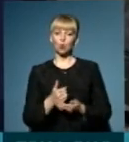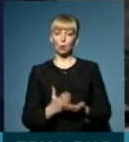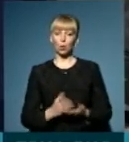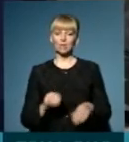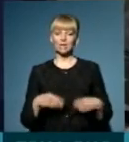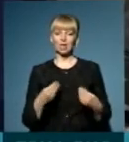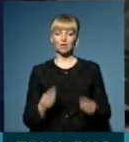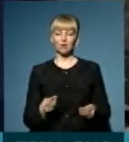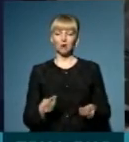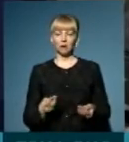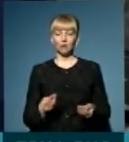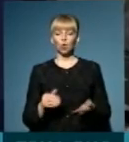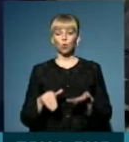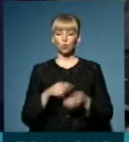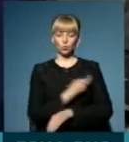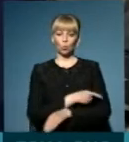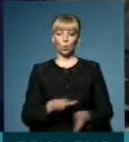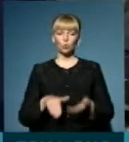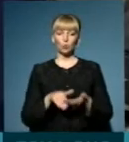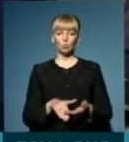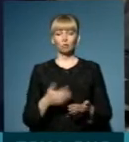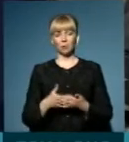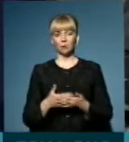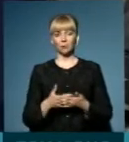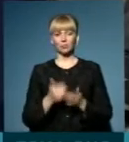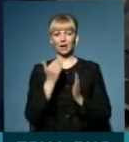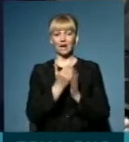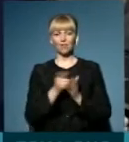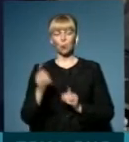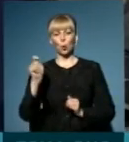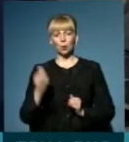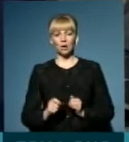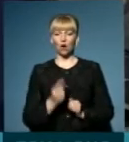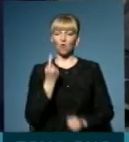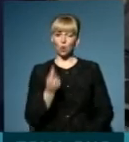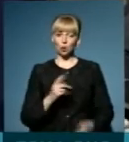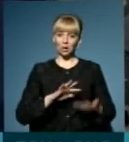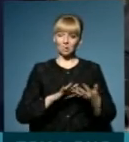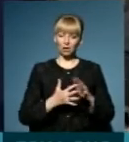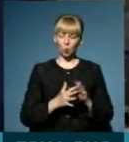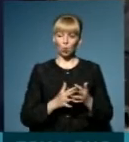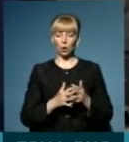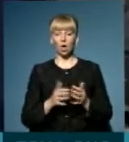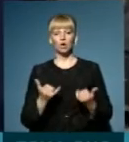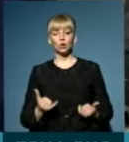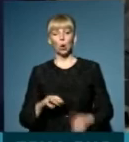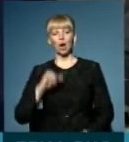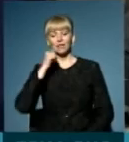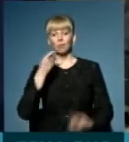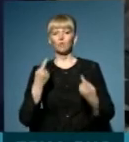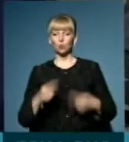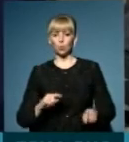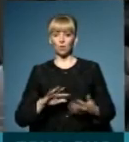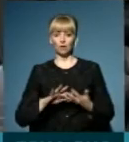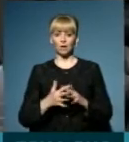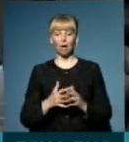надавати нерегулярну медичну допомогу. Тобто, припустимо, за графіком буде приїжджати в одне село сьогодні, а завтра в інше